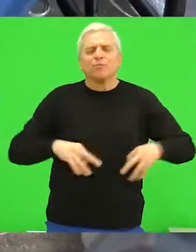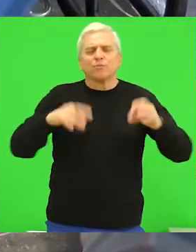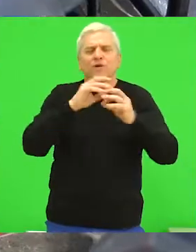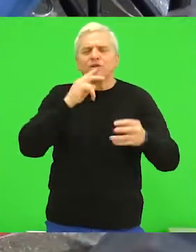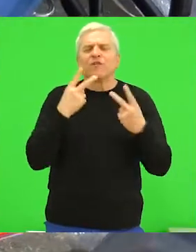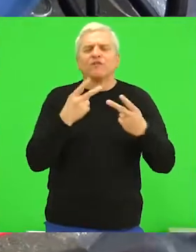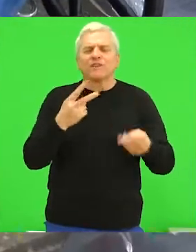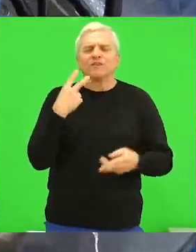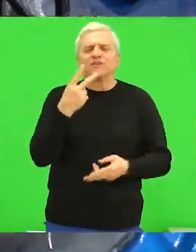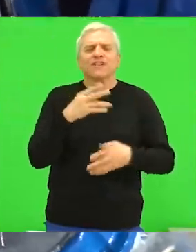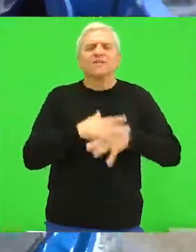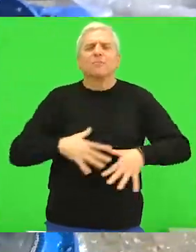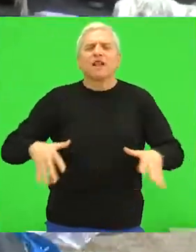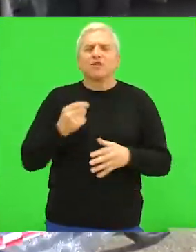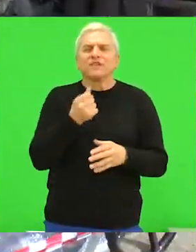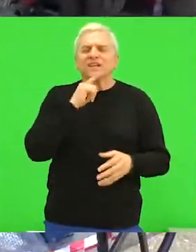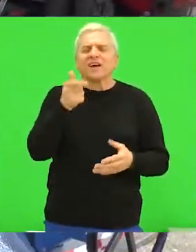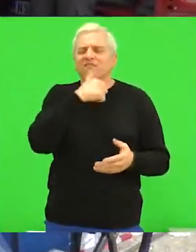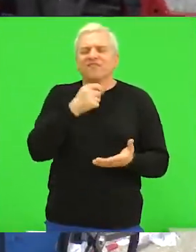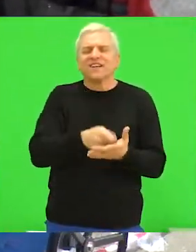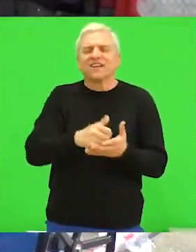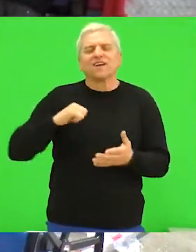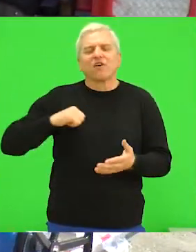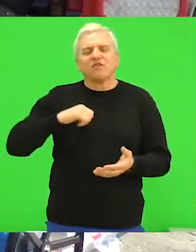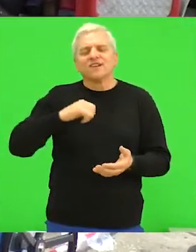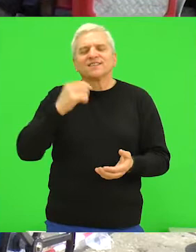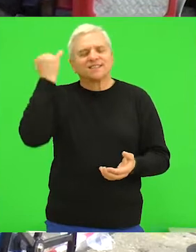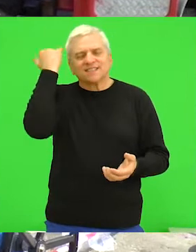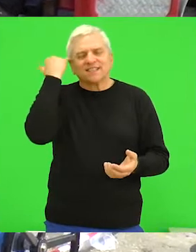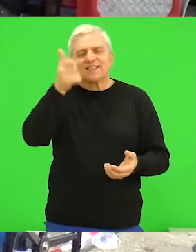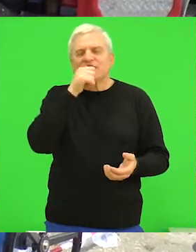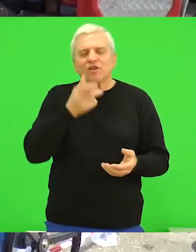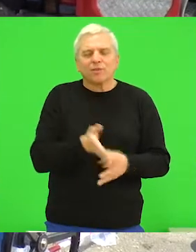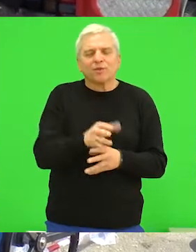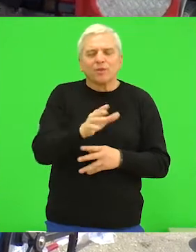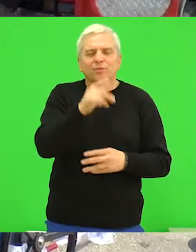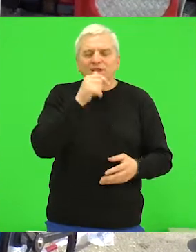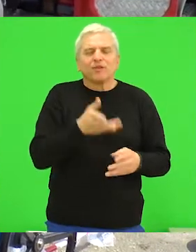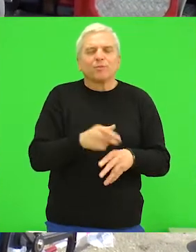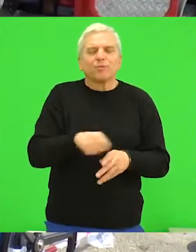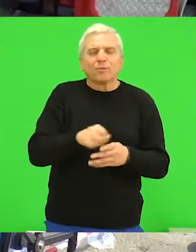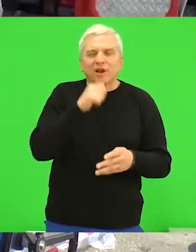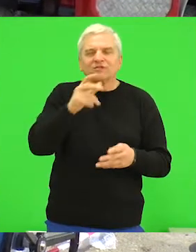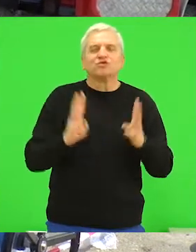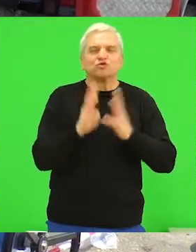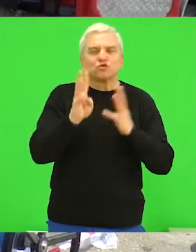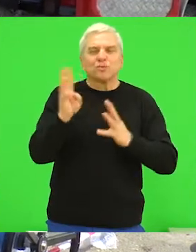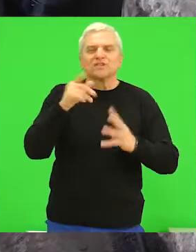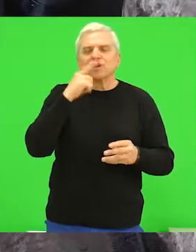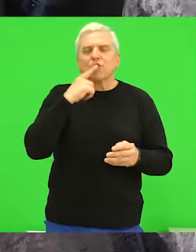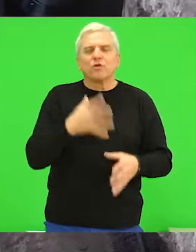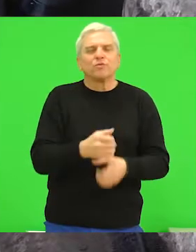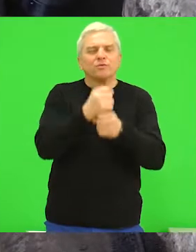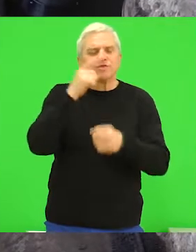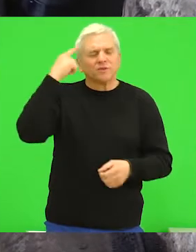iznosu od oko 20 miliona dinara finanzira Pokrinski sekretarijat za poljoprivredu, vodoprivredu i šumarstvo